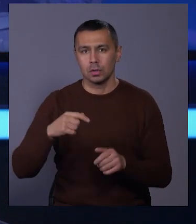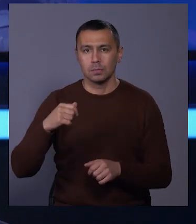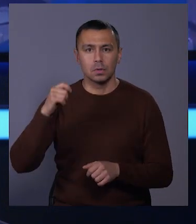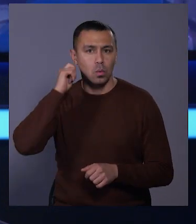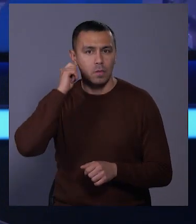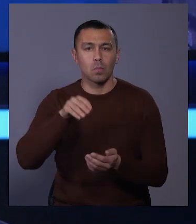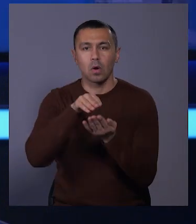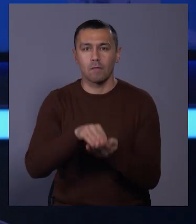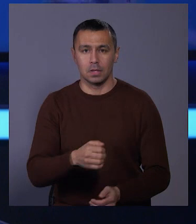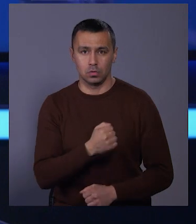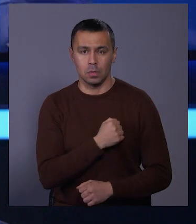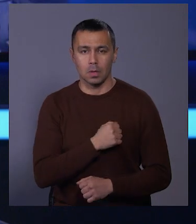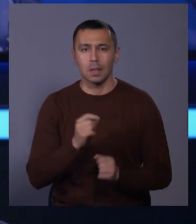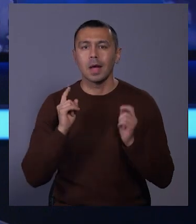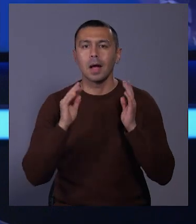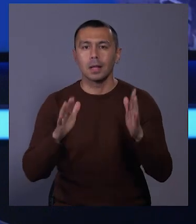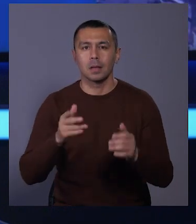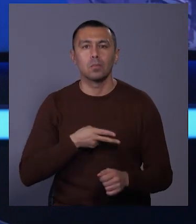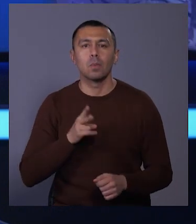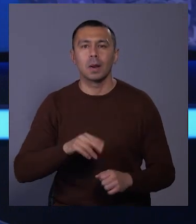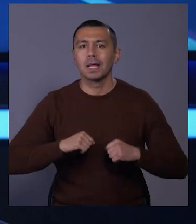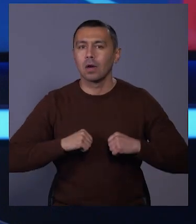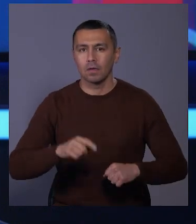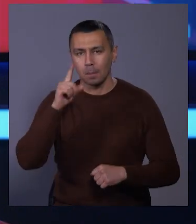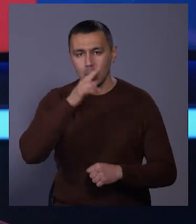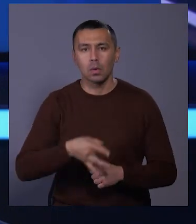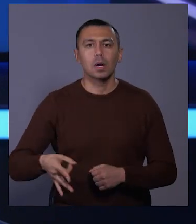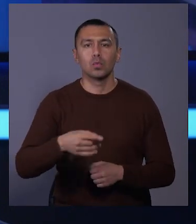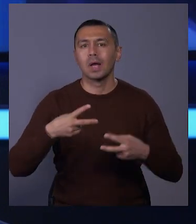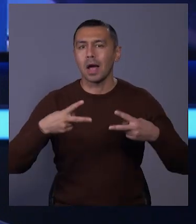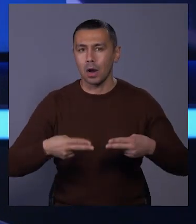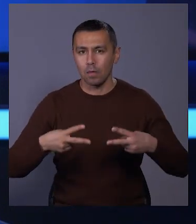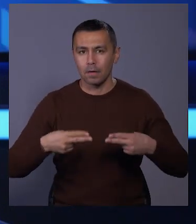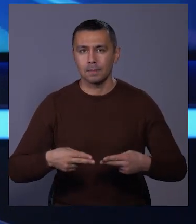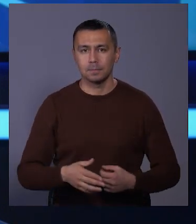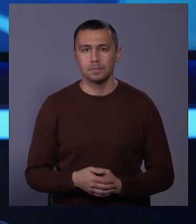Поховали Сергія Вишинського на алеї померлих героїв в мікрорайоні Ракове.